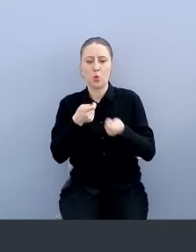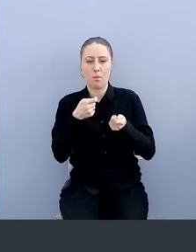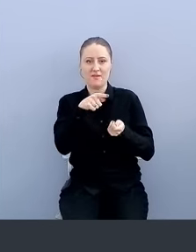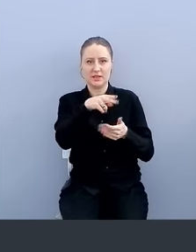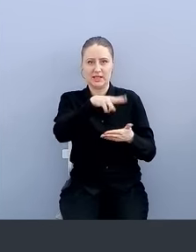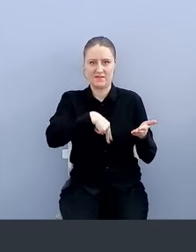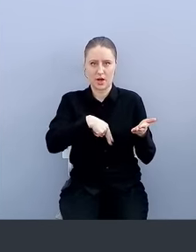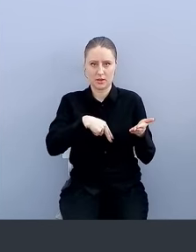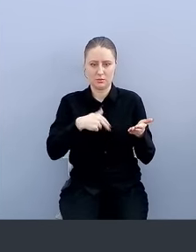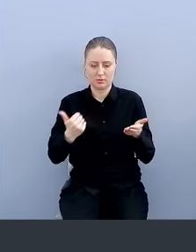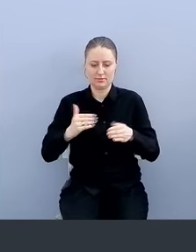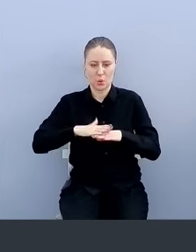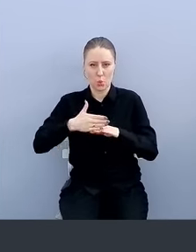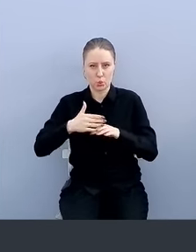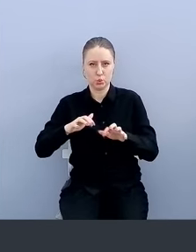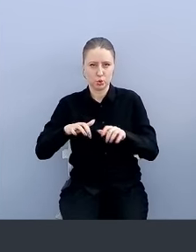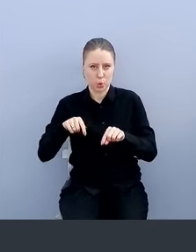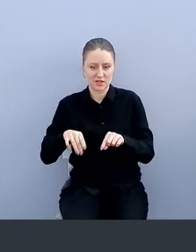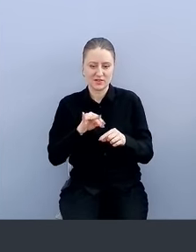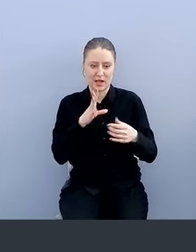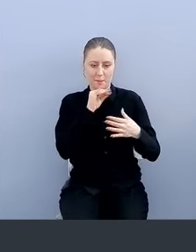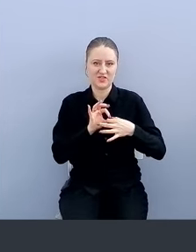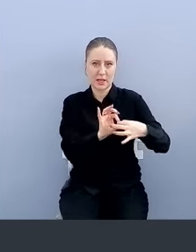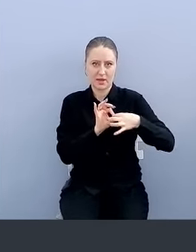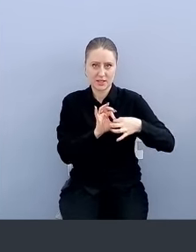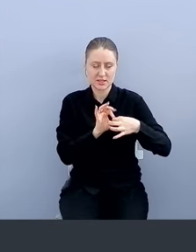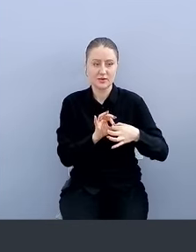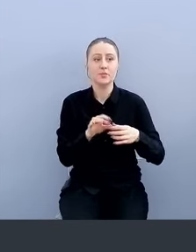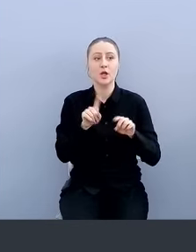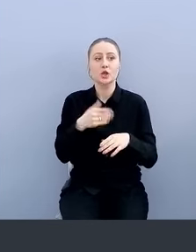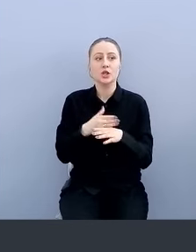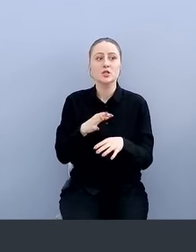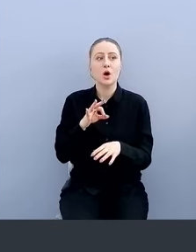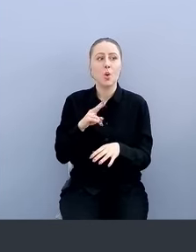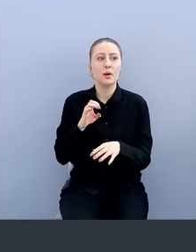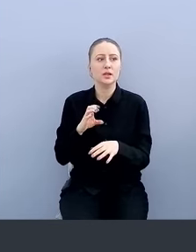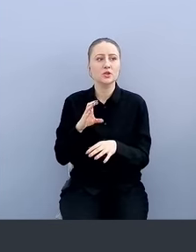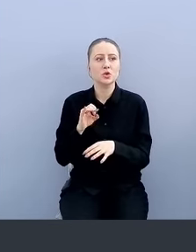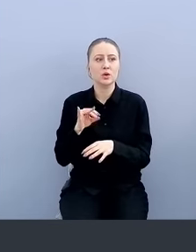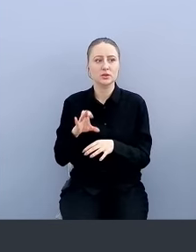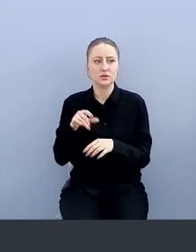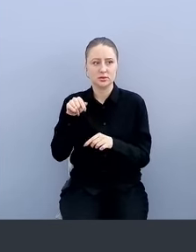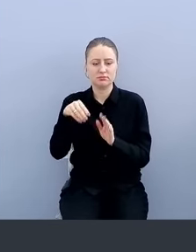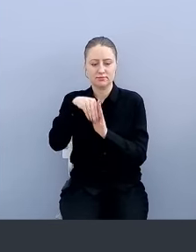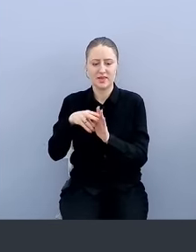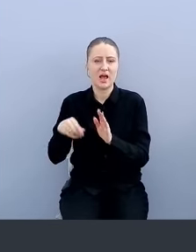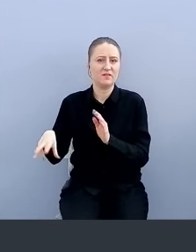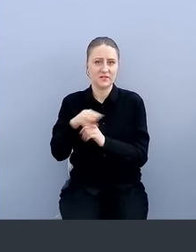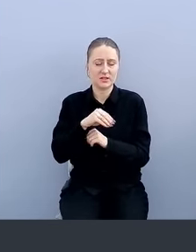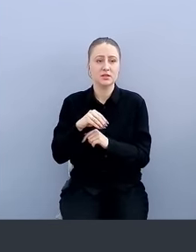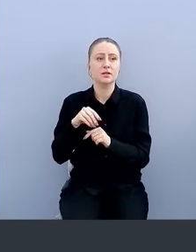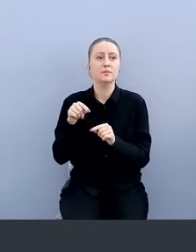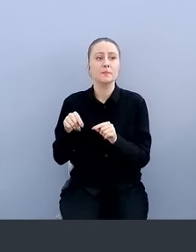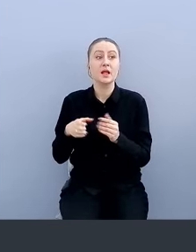устройстве и взаимодействовать с CA. И также стоит open-source, наш query-агент на всех машинах, который отстукивает